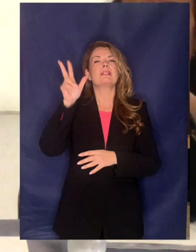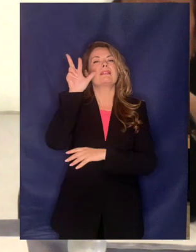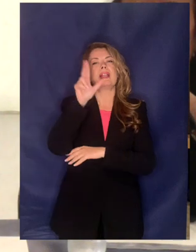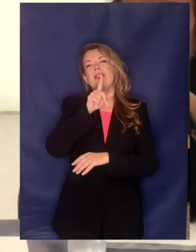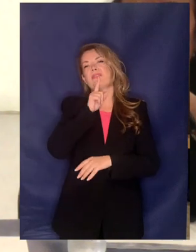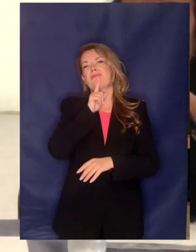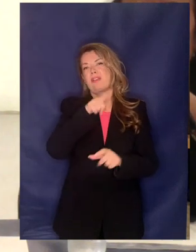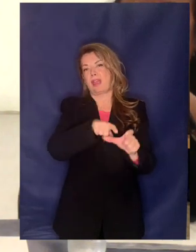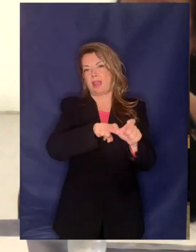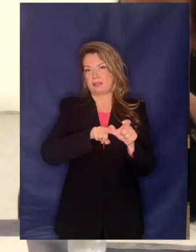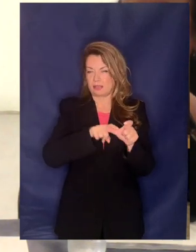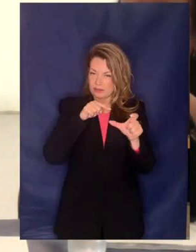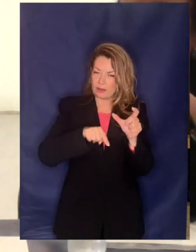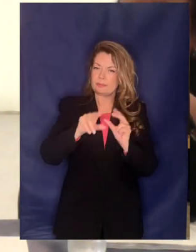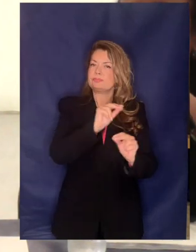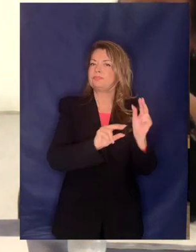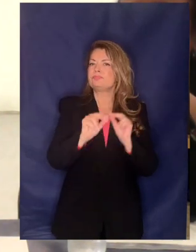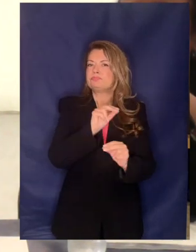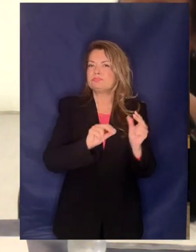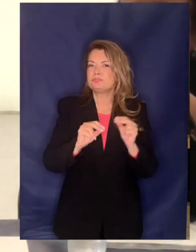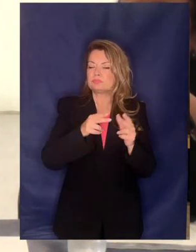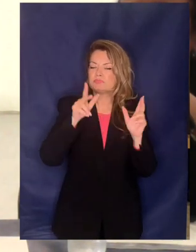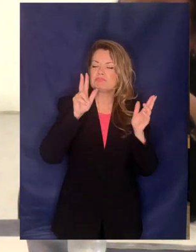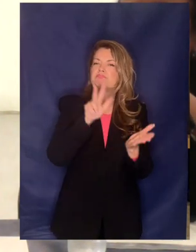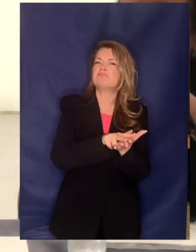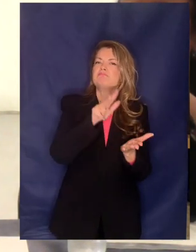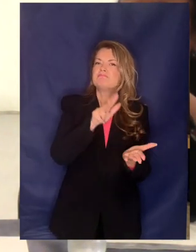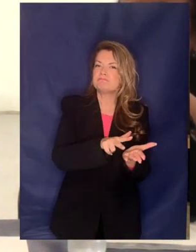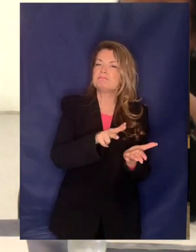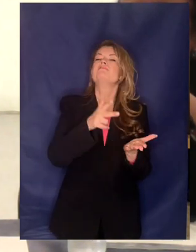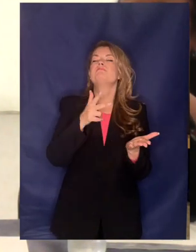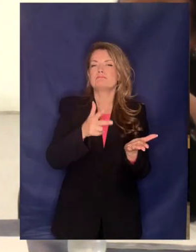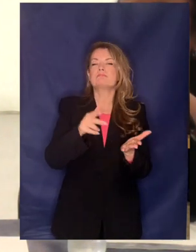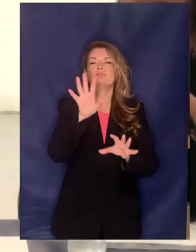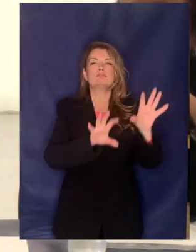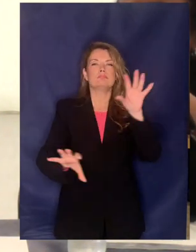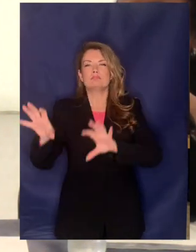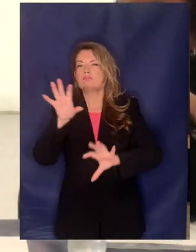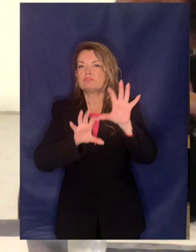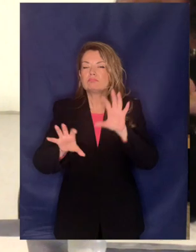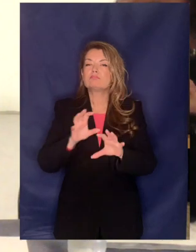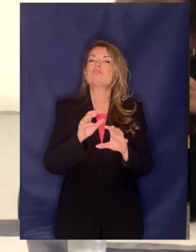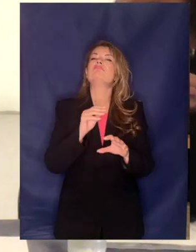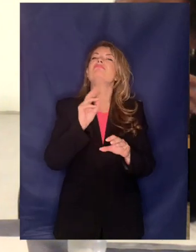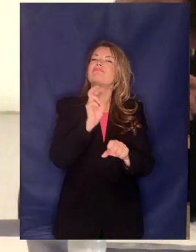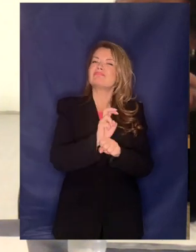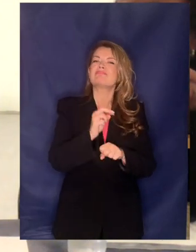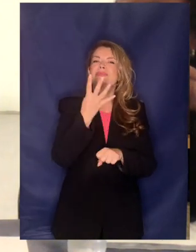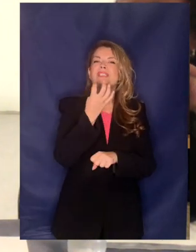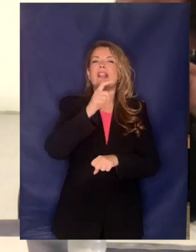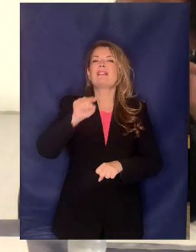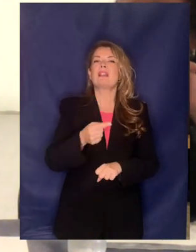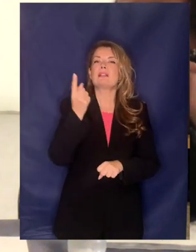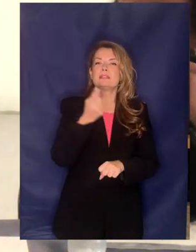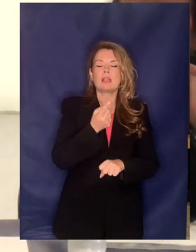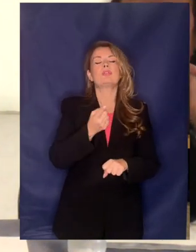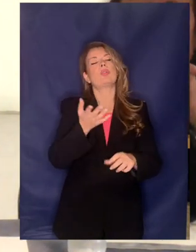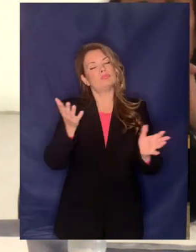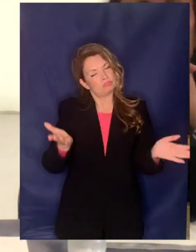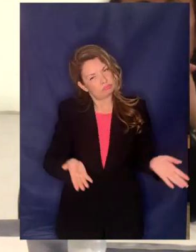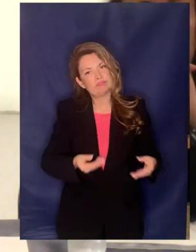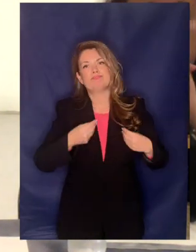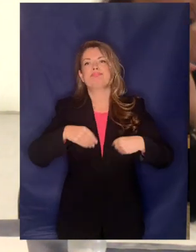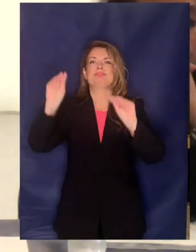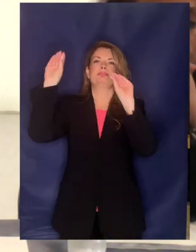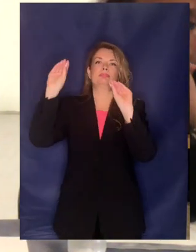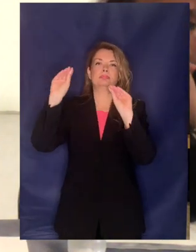εταιρείας και αποφασίζεται να διερευνηθεί η δυνατότητα για να παραχωρηθεί και το 49% δηλαδή αυτό που υπήρχε